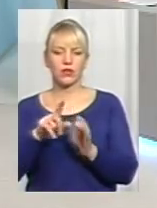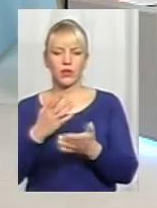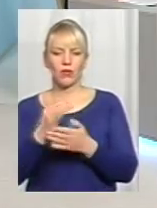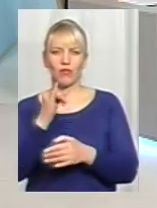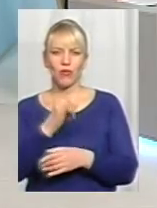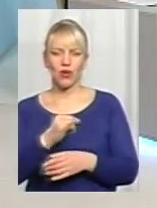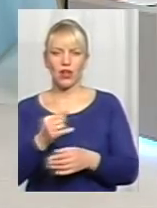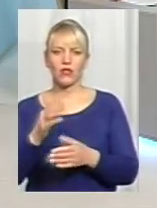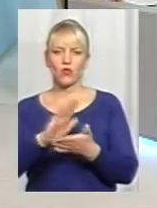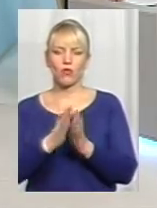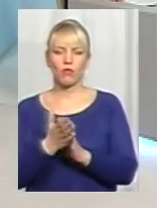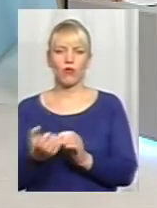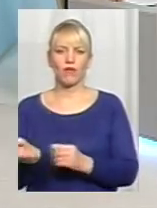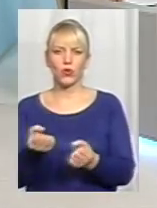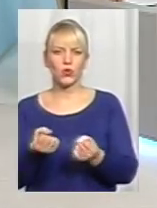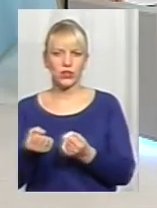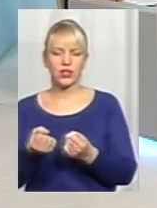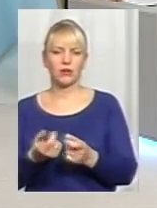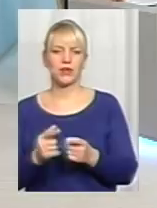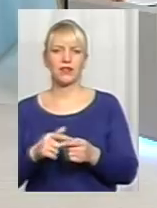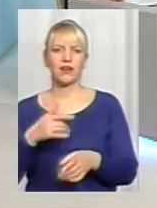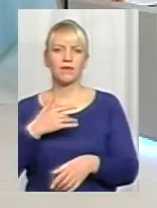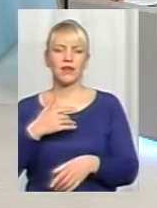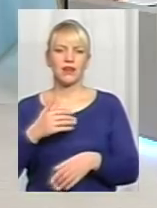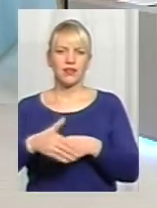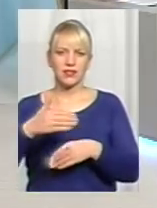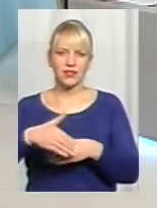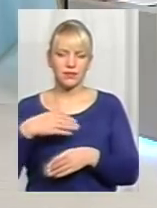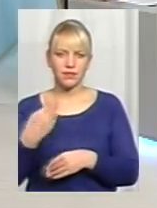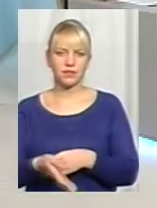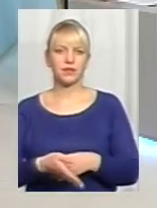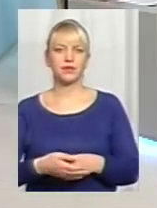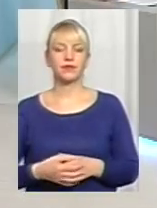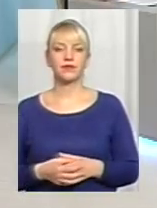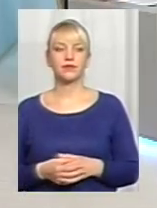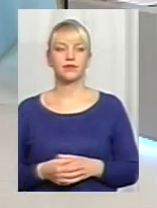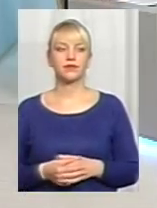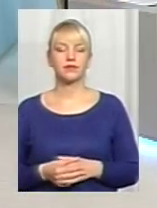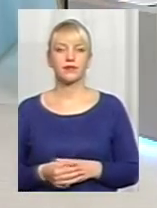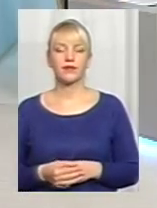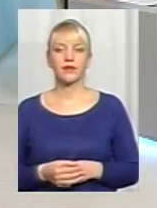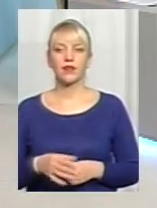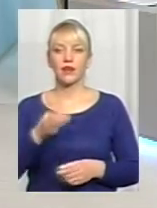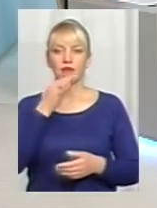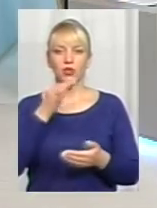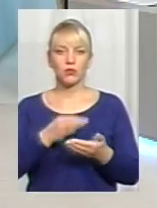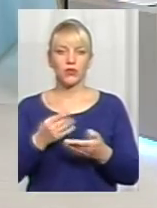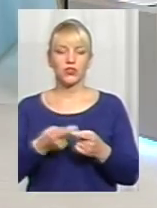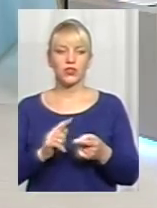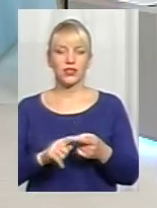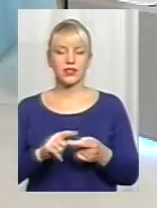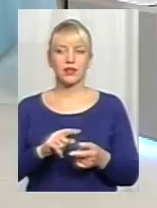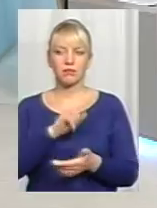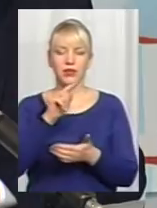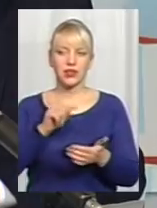притягнення до дисциплінарної відповідальності, те, як вони ґрунтуються, що незаконно. Відповідаючи на те питання, як